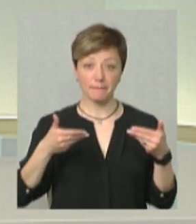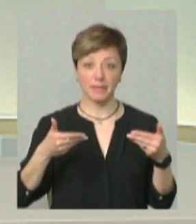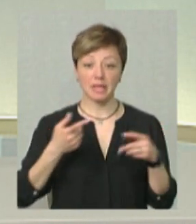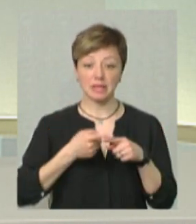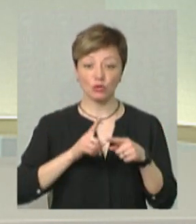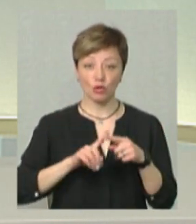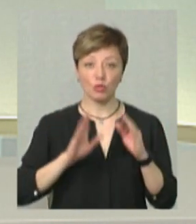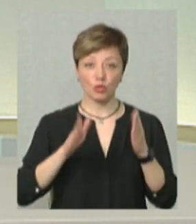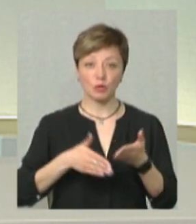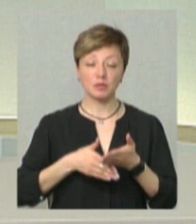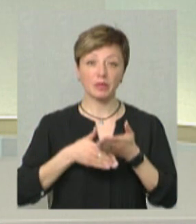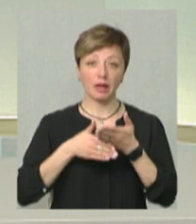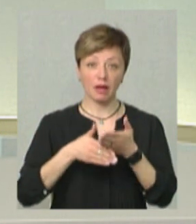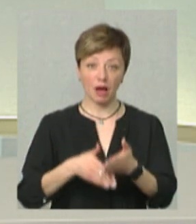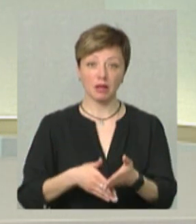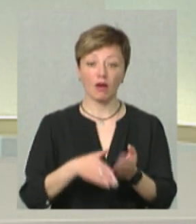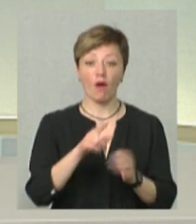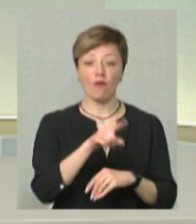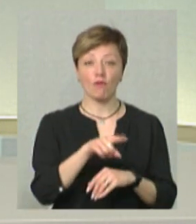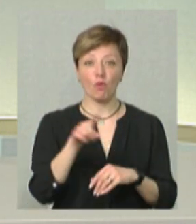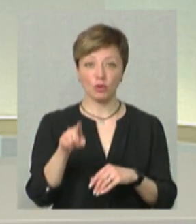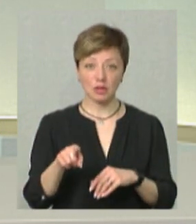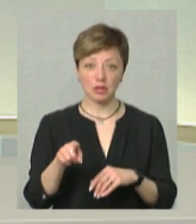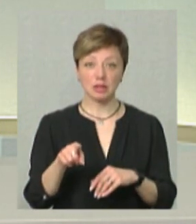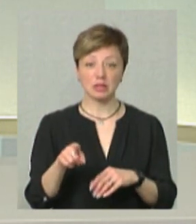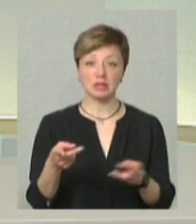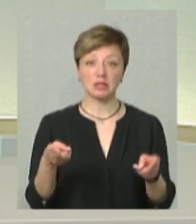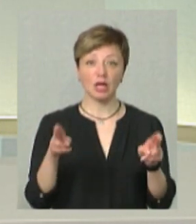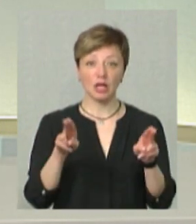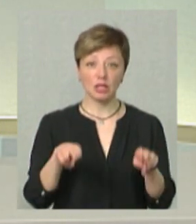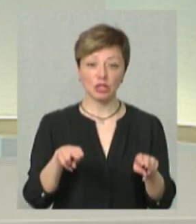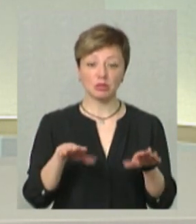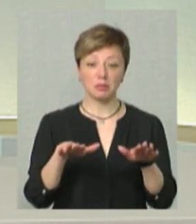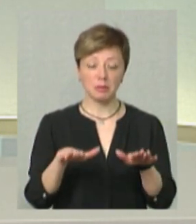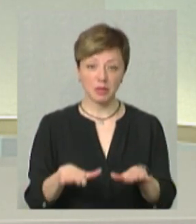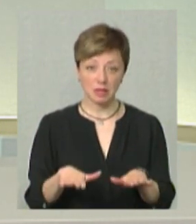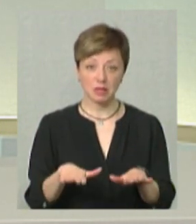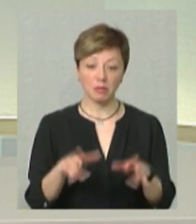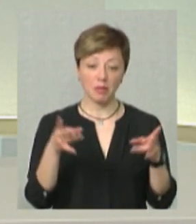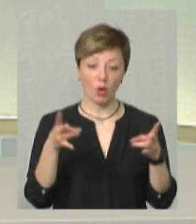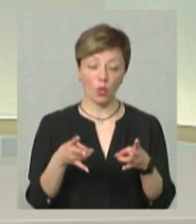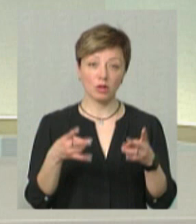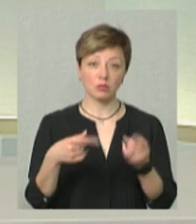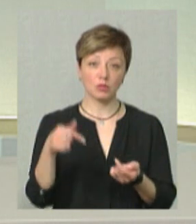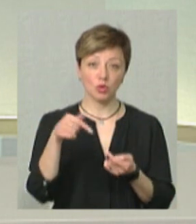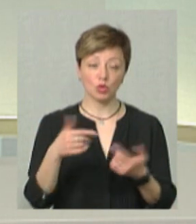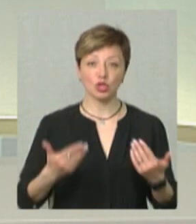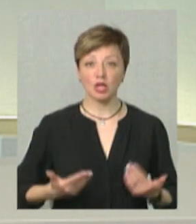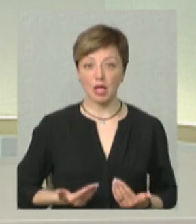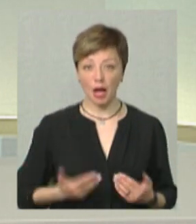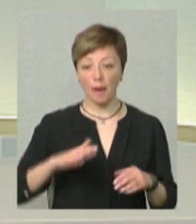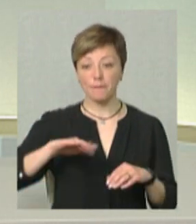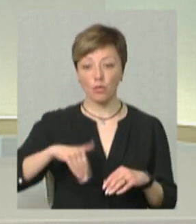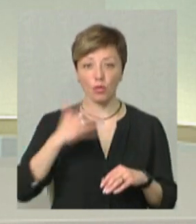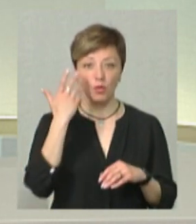цьому будемо сприйняти, вони залишать це місце пригодним до життя, і потім,